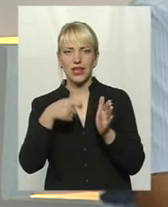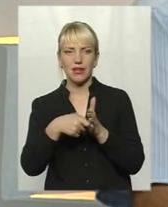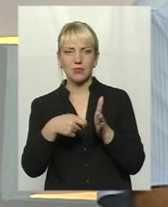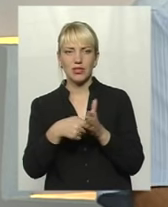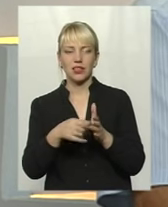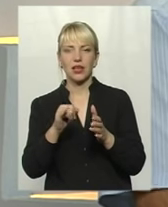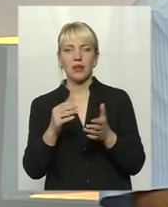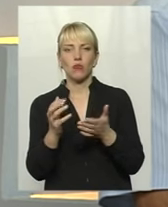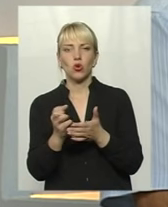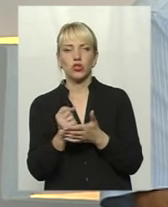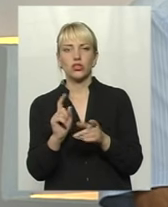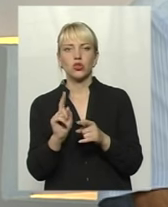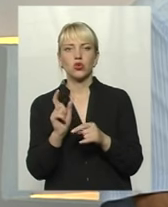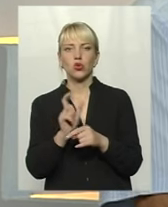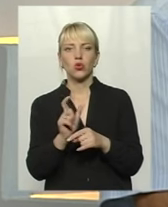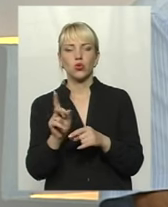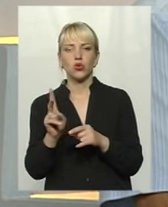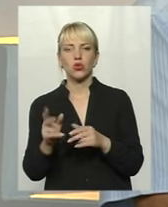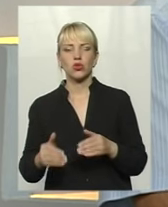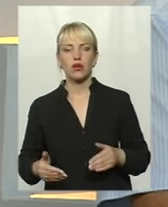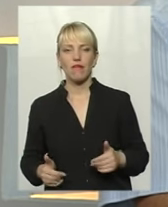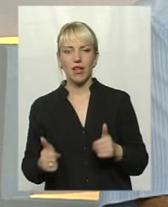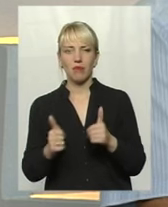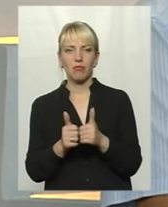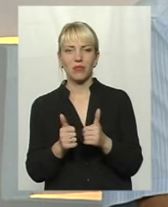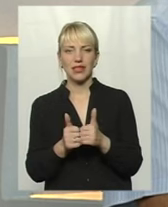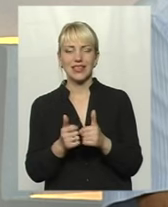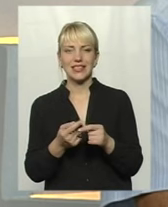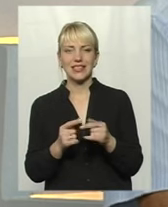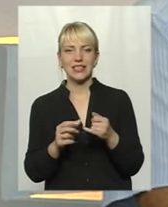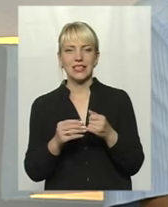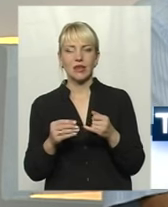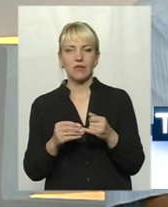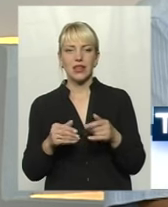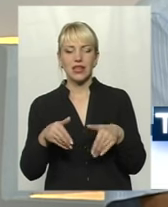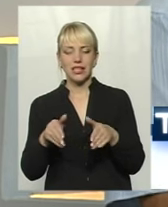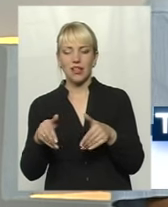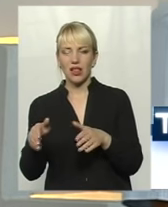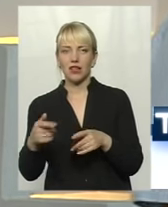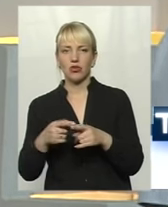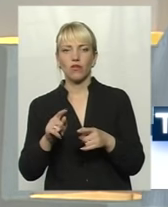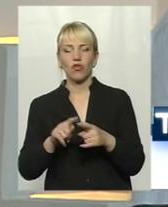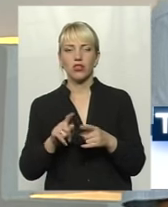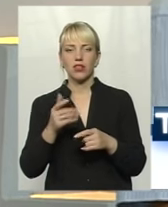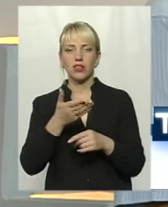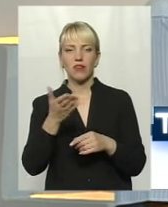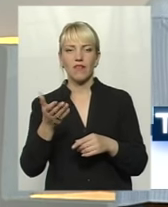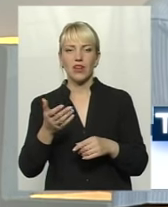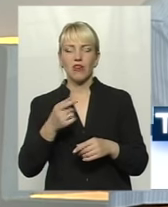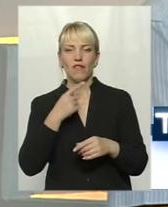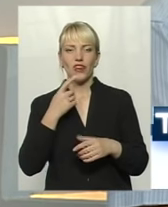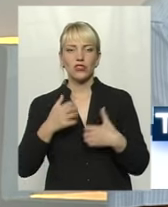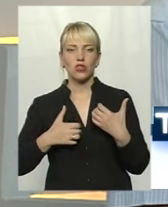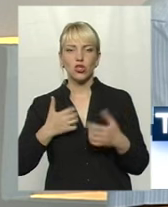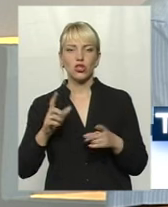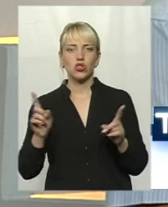І от получається, що ці люди, які живуть коло цих самих земельних ділянок, вони висловлюють свою, будемо говорить, стурбованість в зв'язку з